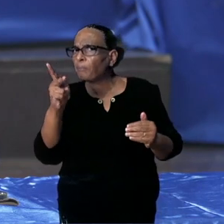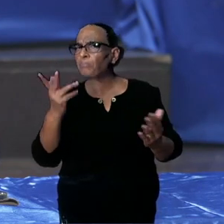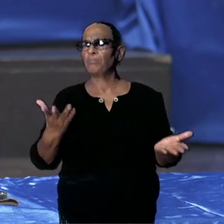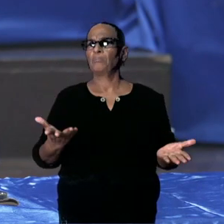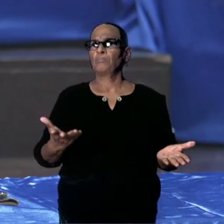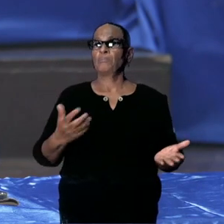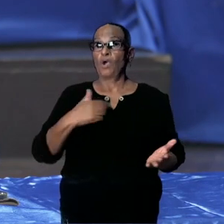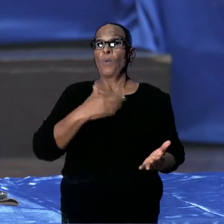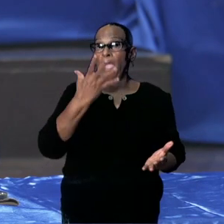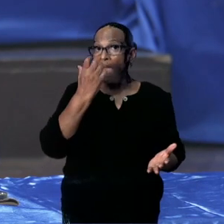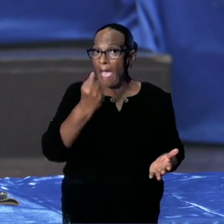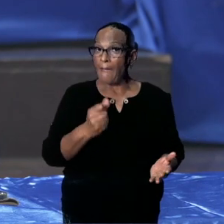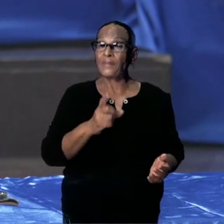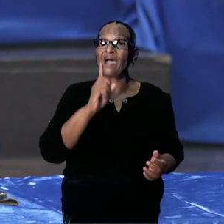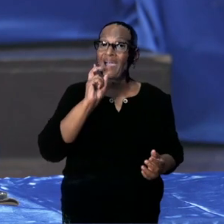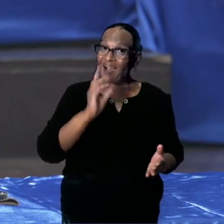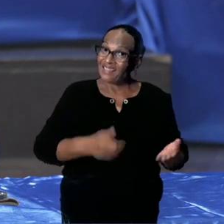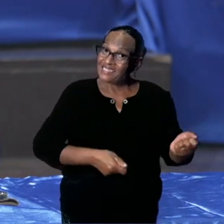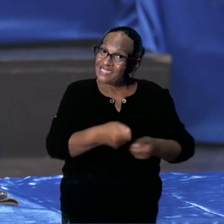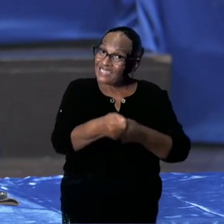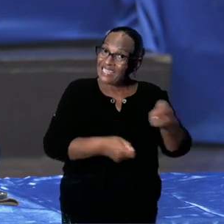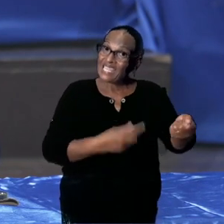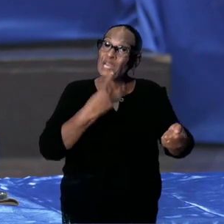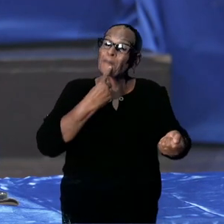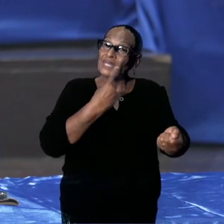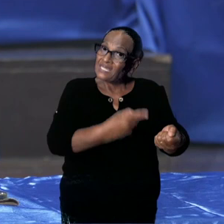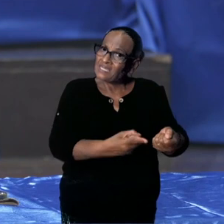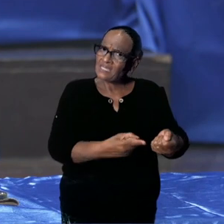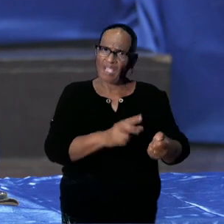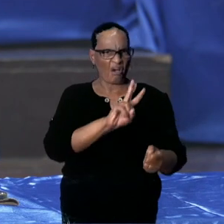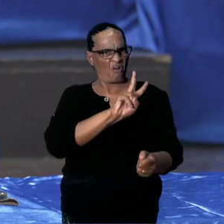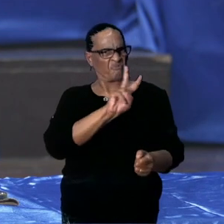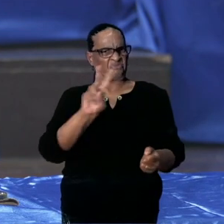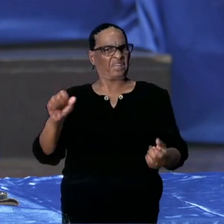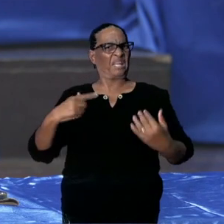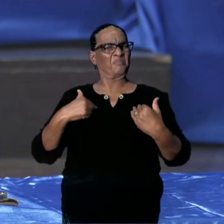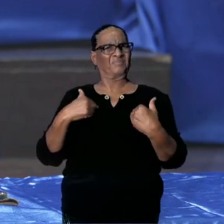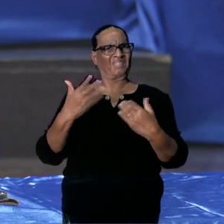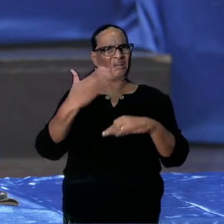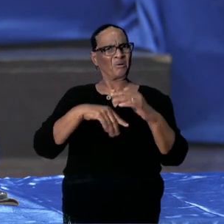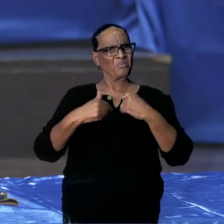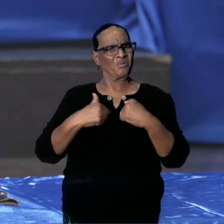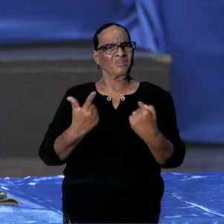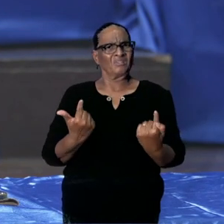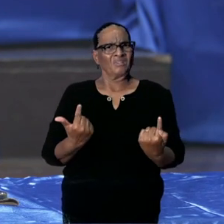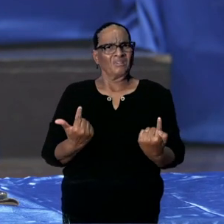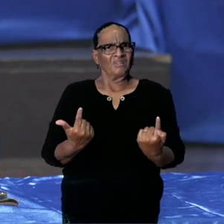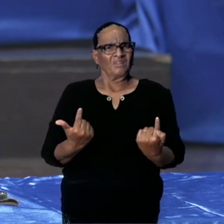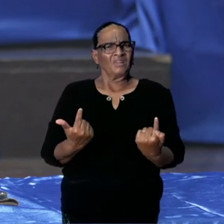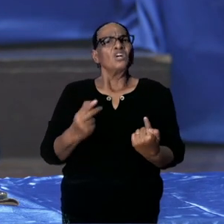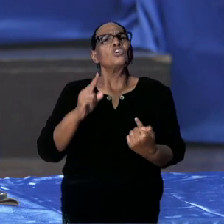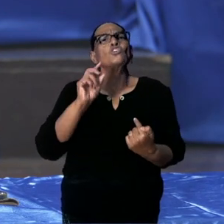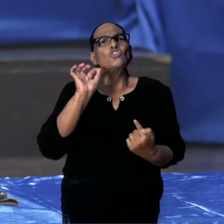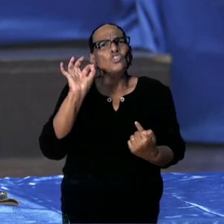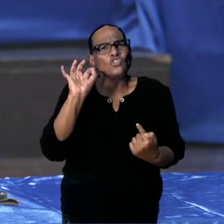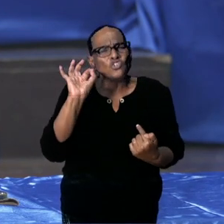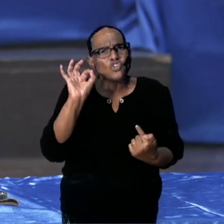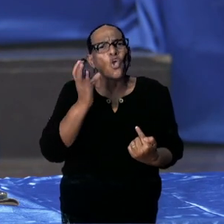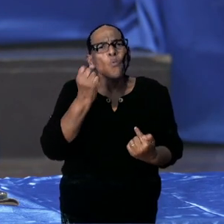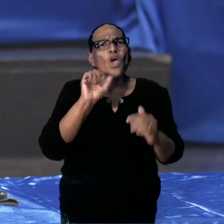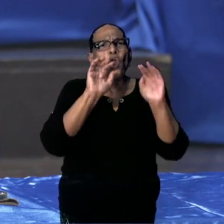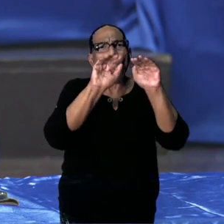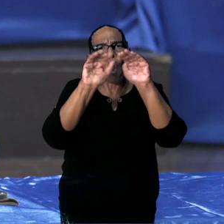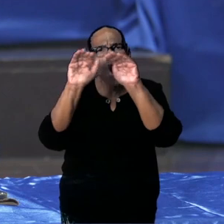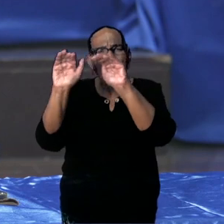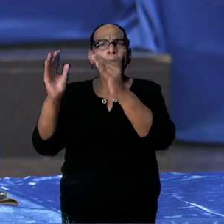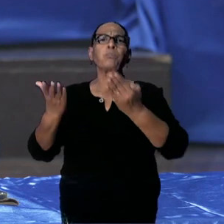we hebben juist als regering gezegd, en dan vind ik het vreemd als dat gebeurt, mag ik eerlijk zeggen, we hebben juist oproepen geplaatst voor